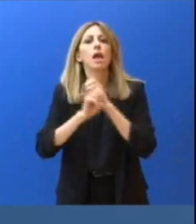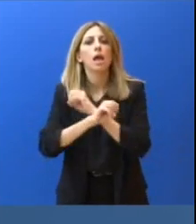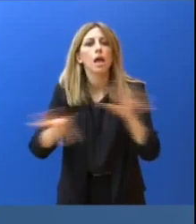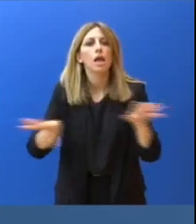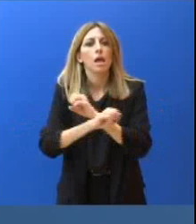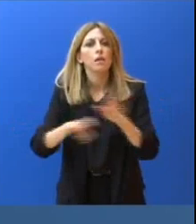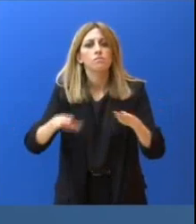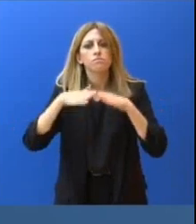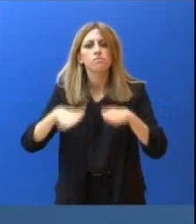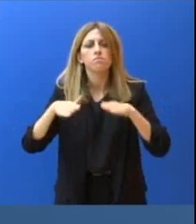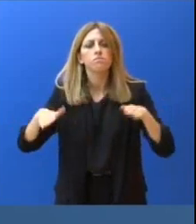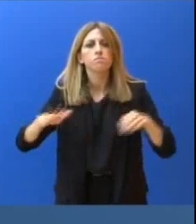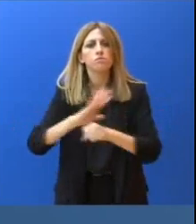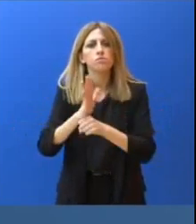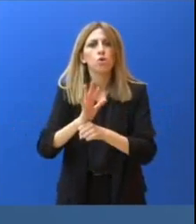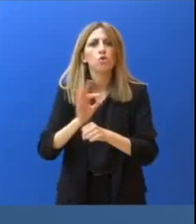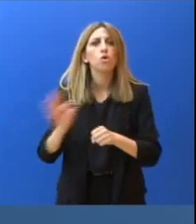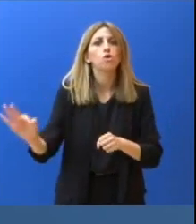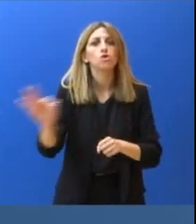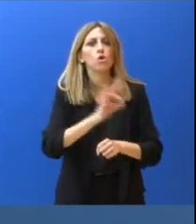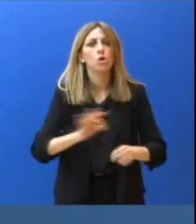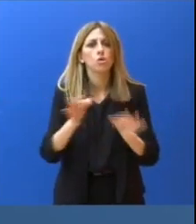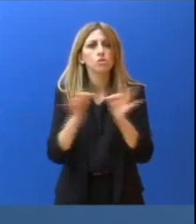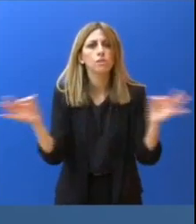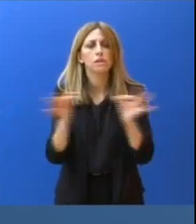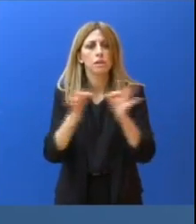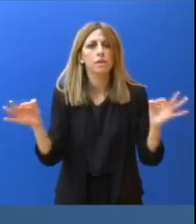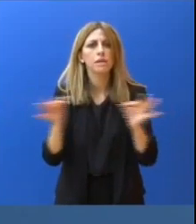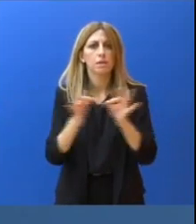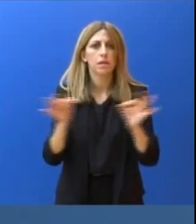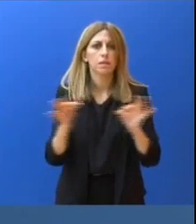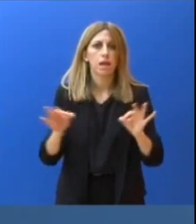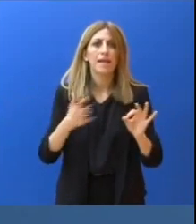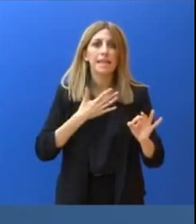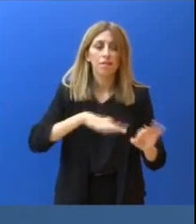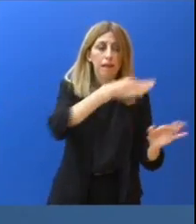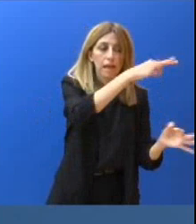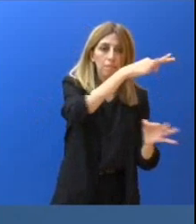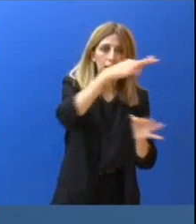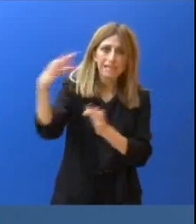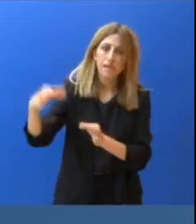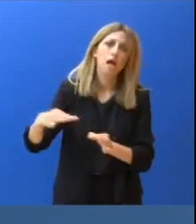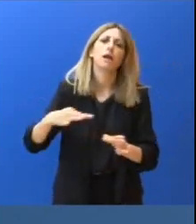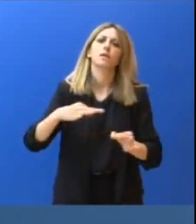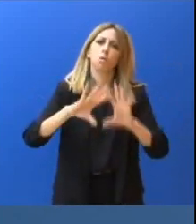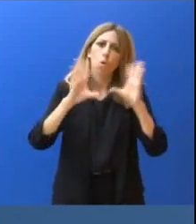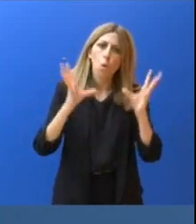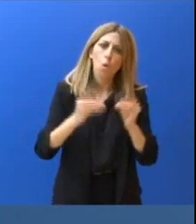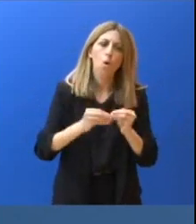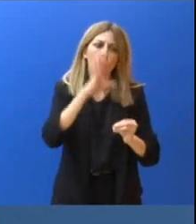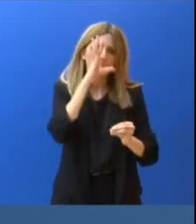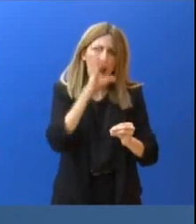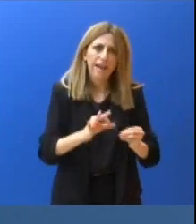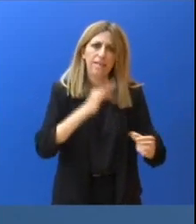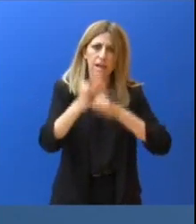μην συμμετέχουν στην καμπάνια μέσα τα οποία αναπαράγουν και διακινούν fake news. Θα ήθελα λοιπόν να ξεκαθαρίσω ότι δεν υπήρχε